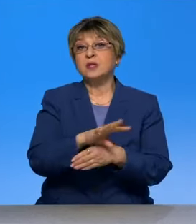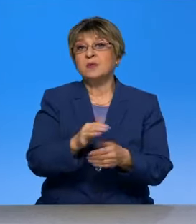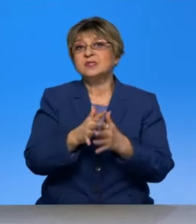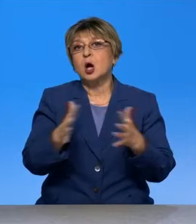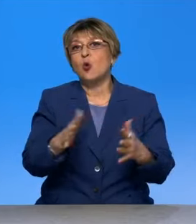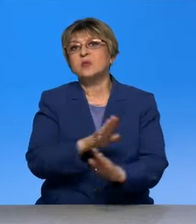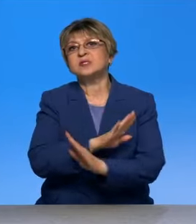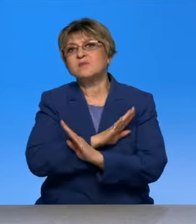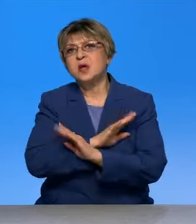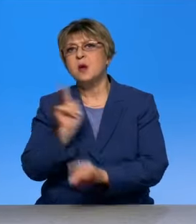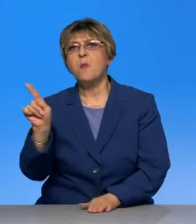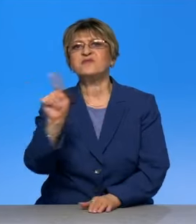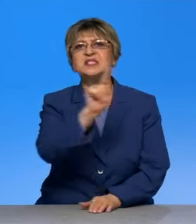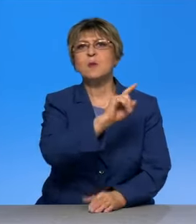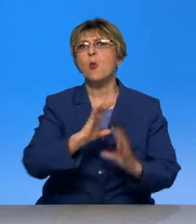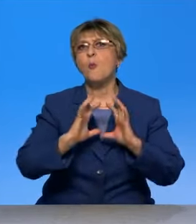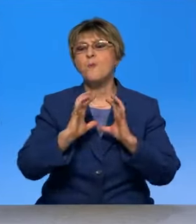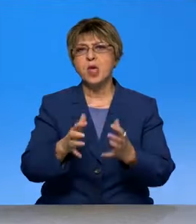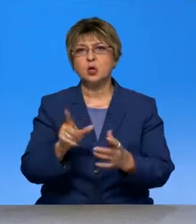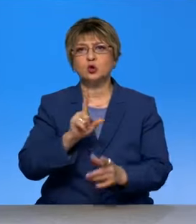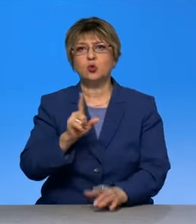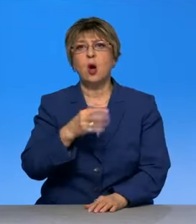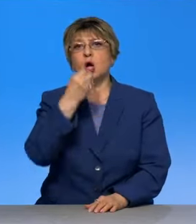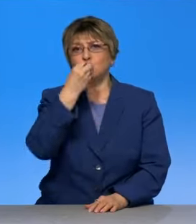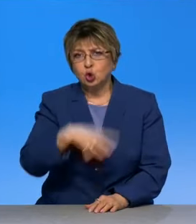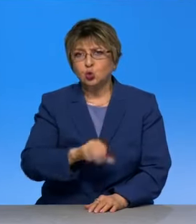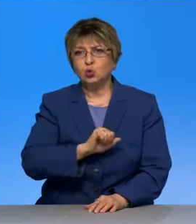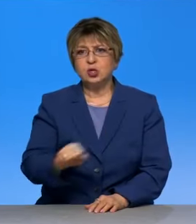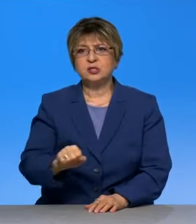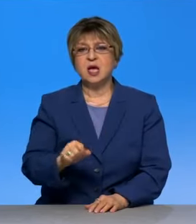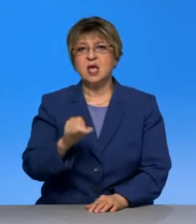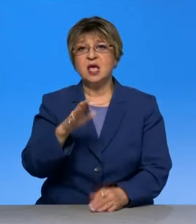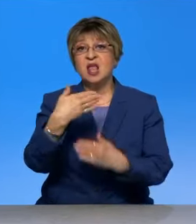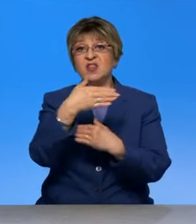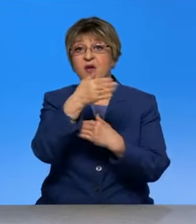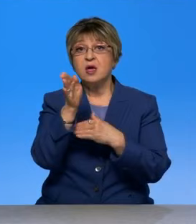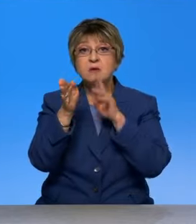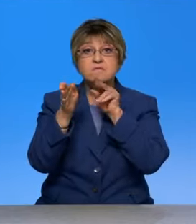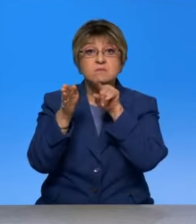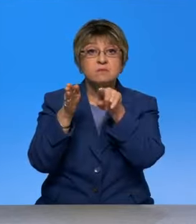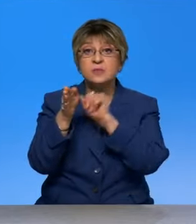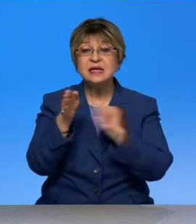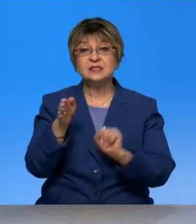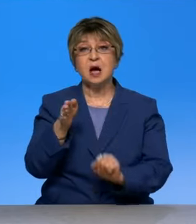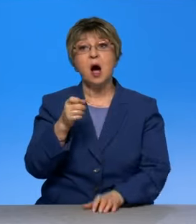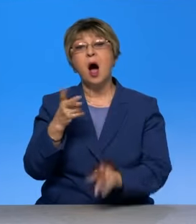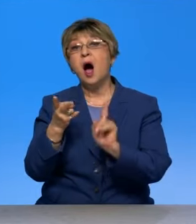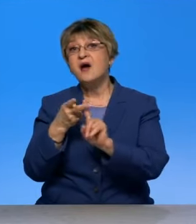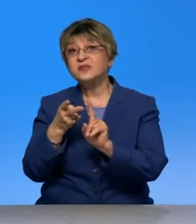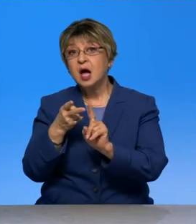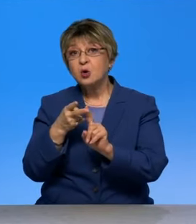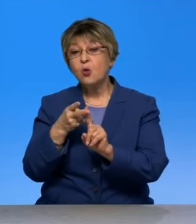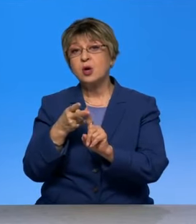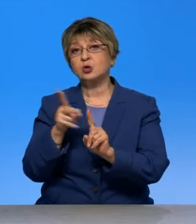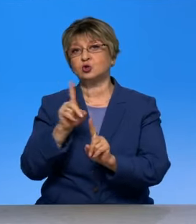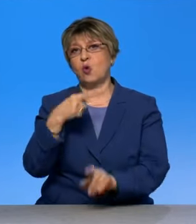смертностью по всему миру. Такой, что и чихнуть нельзя, и нос за дверь высунуть. А вторая версия манипуляции сознанием. Все раздуто